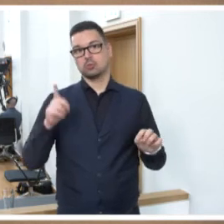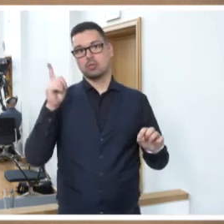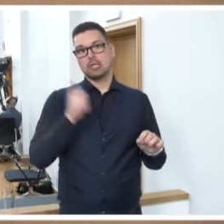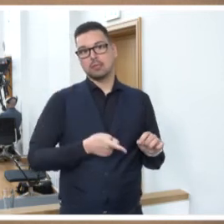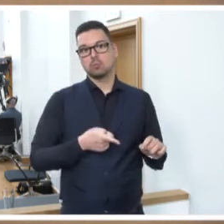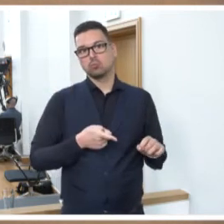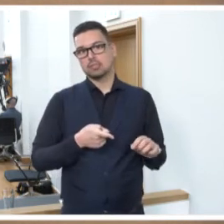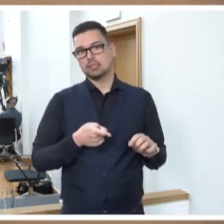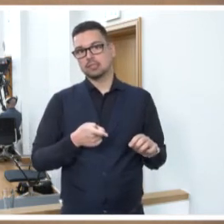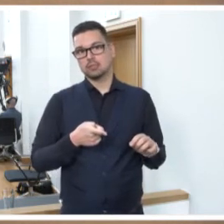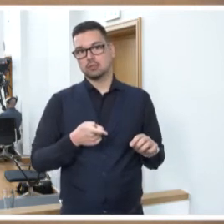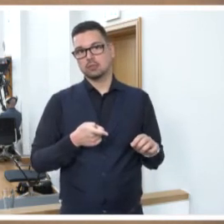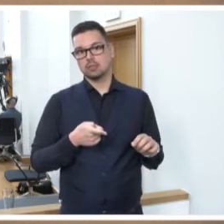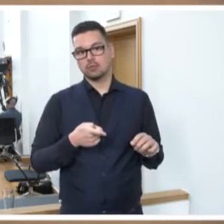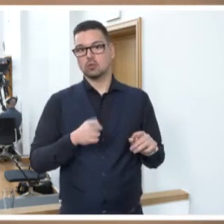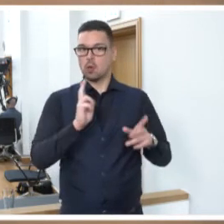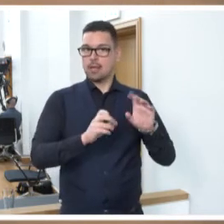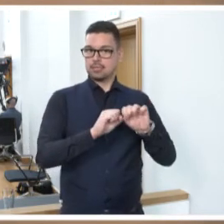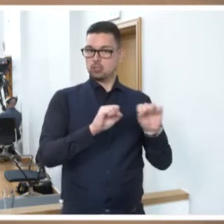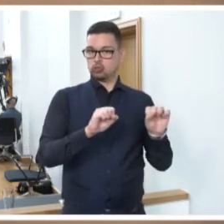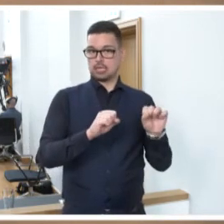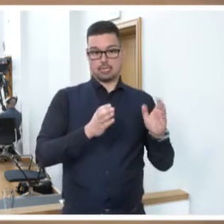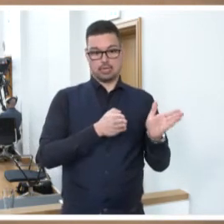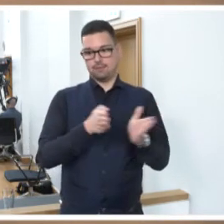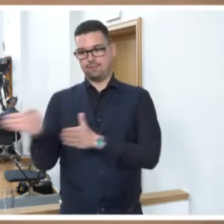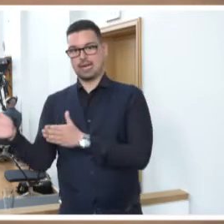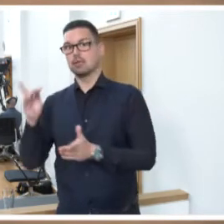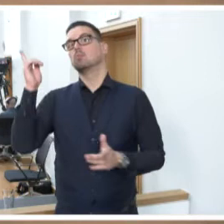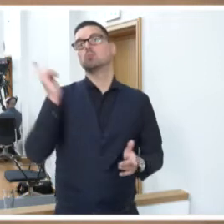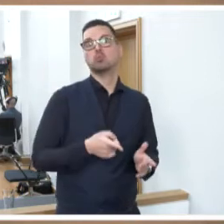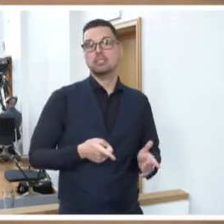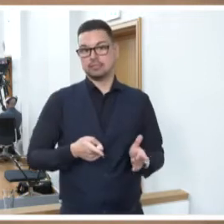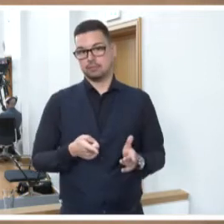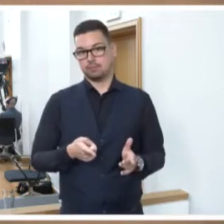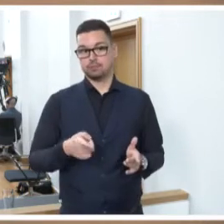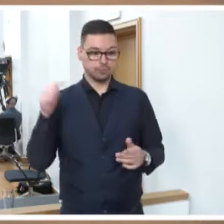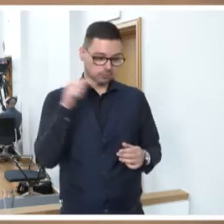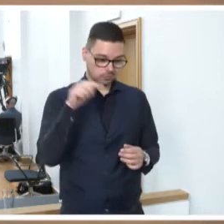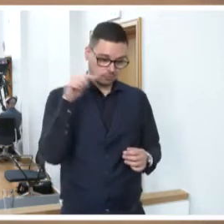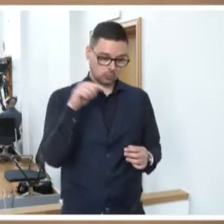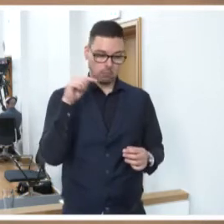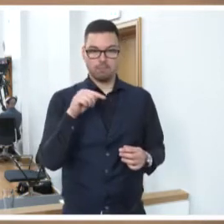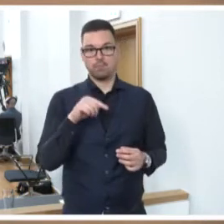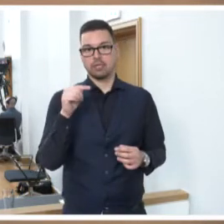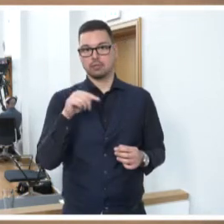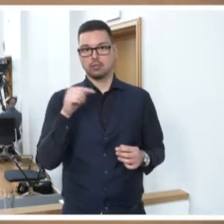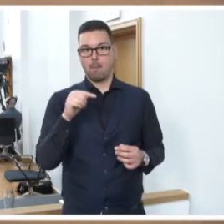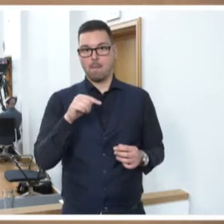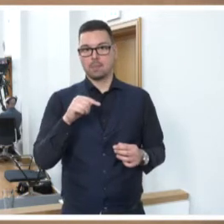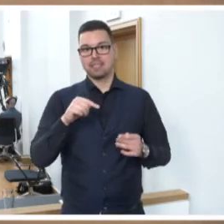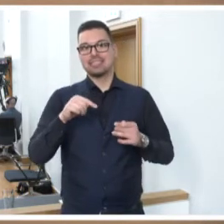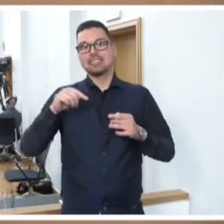glaube ich, von den herkömmlichen Standards abweichen, nach oben, weil auch diese wissenschaftlichen